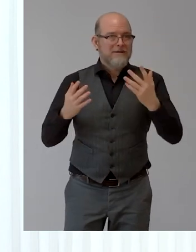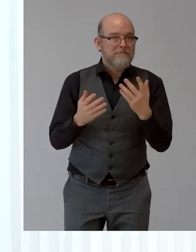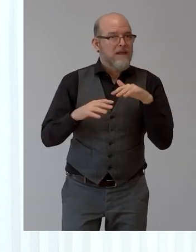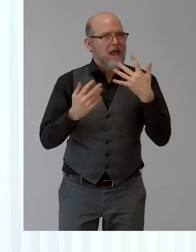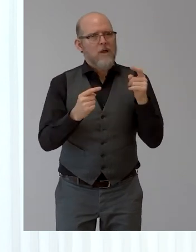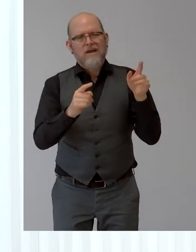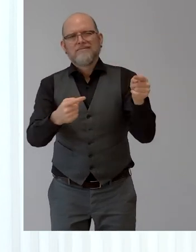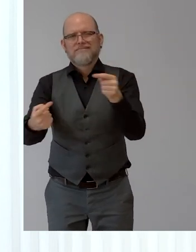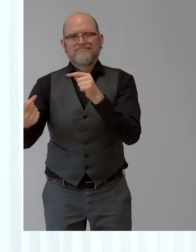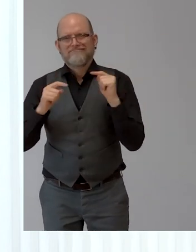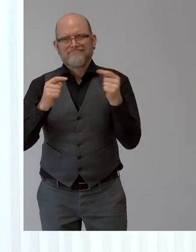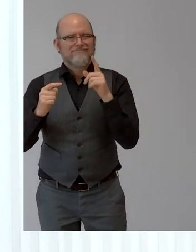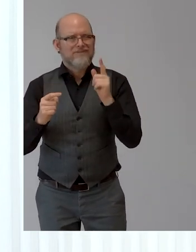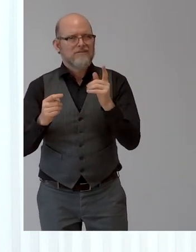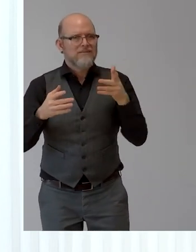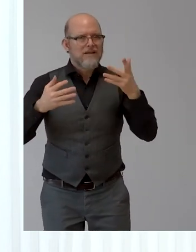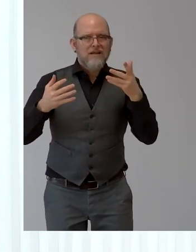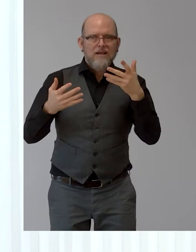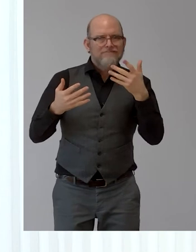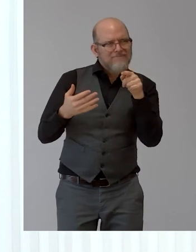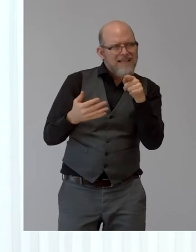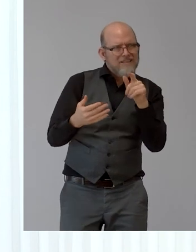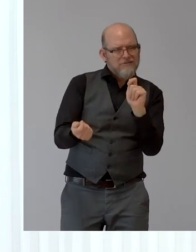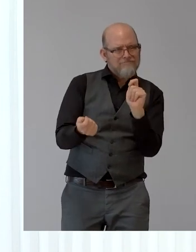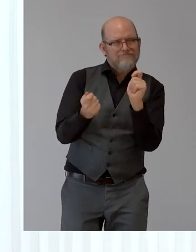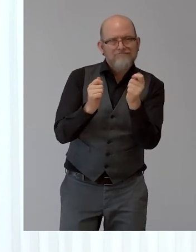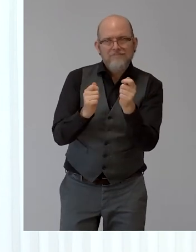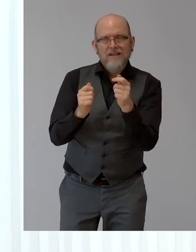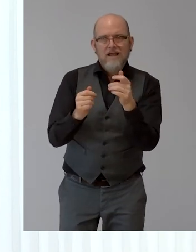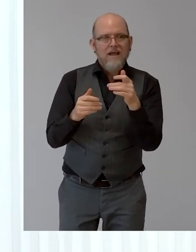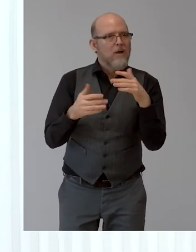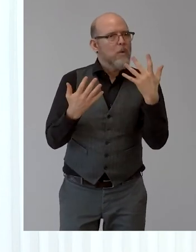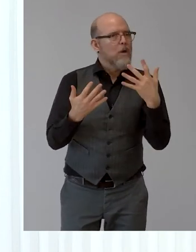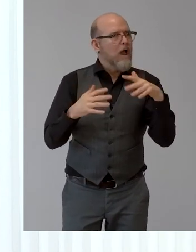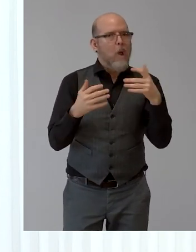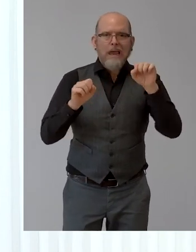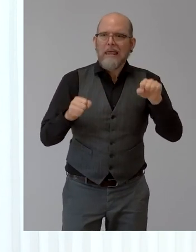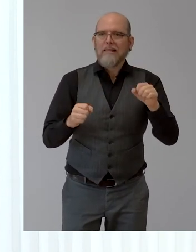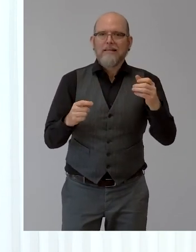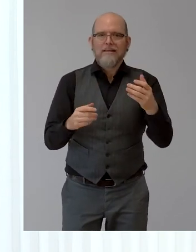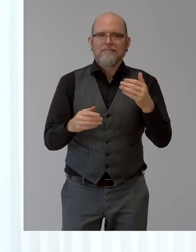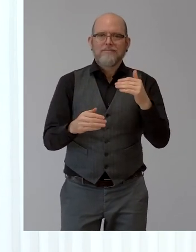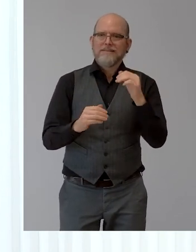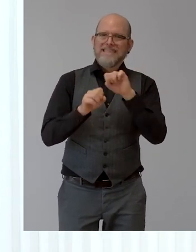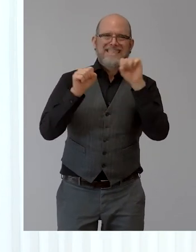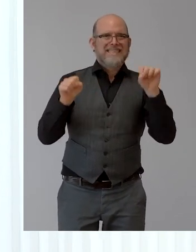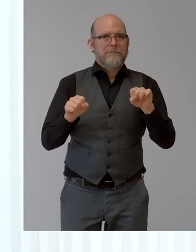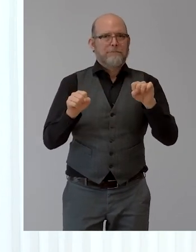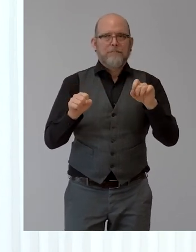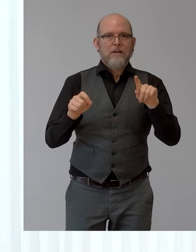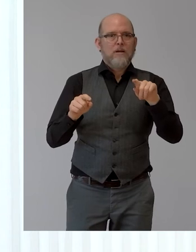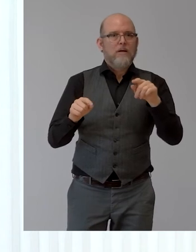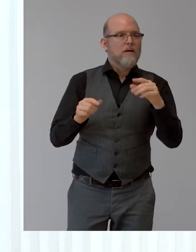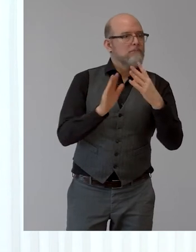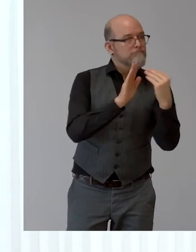those that create efficient systems, to those that should follow these examples. But, Mr. Zalzela,